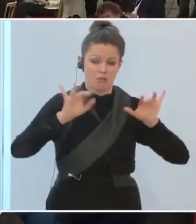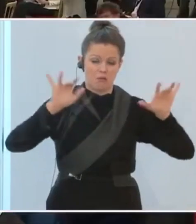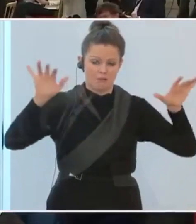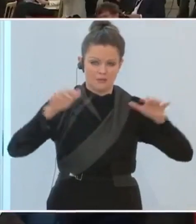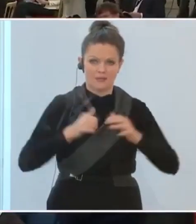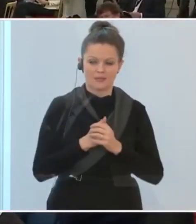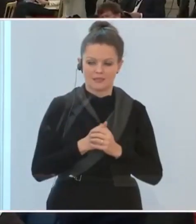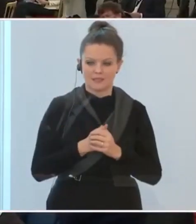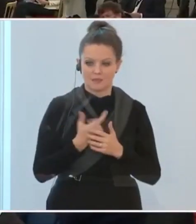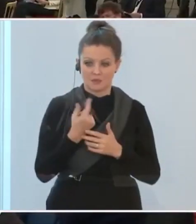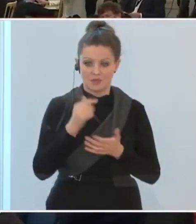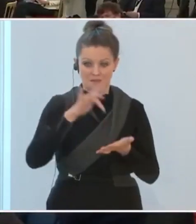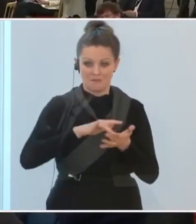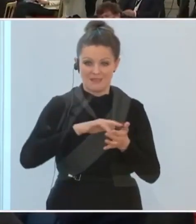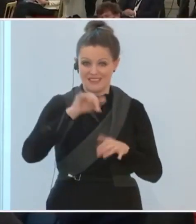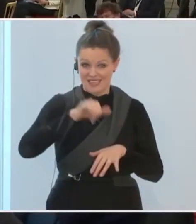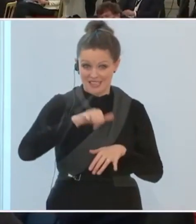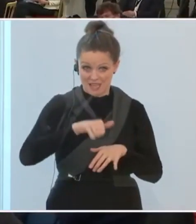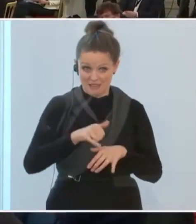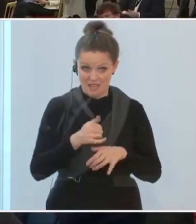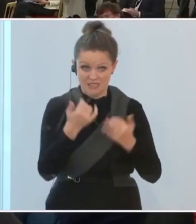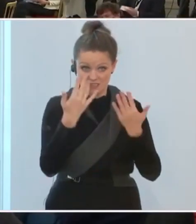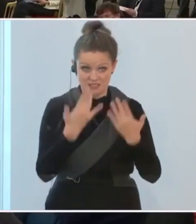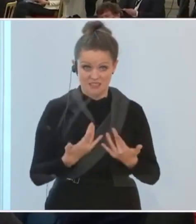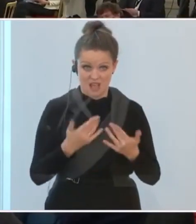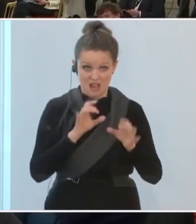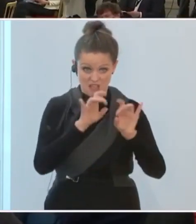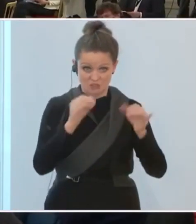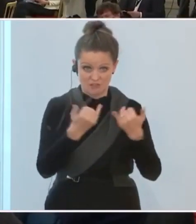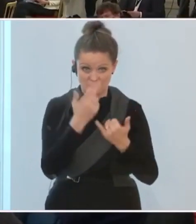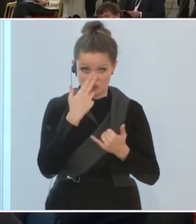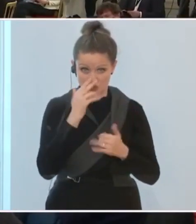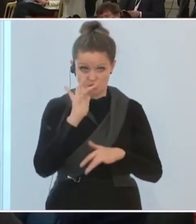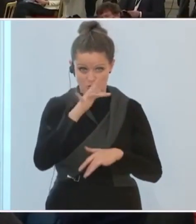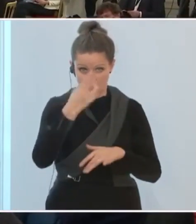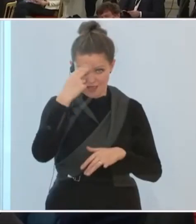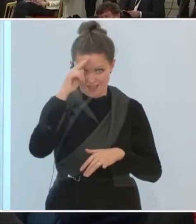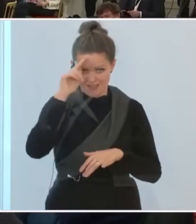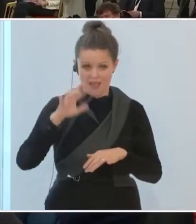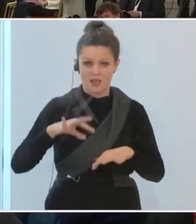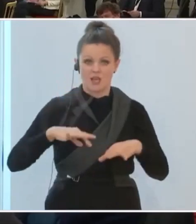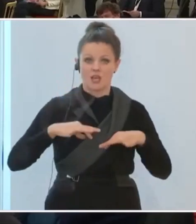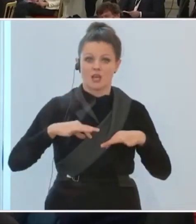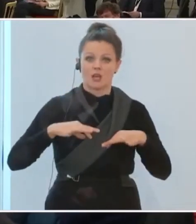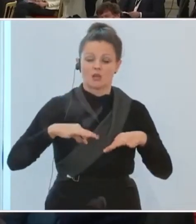da Mitte Jänner dann stehen werden mit den Ansteckungszahlen, vielleicht an den Gesundheitsministern und an den Kanzler?